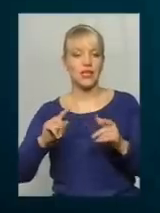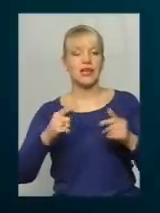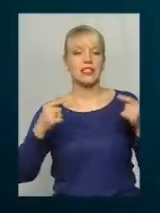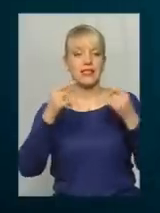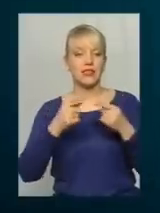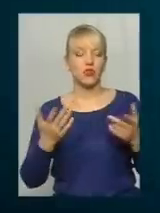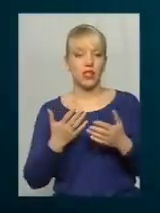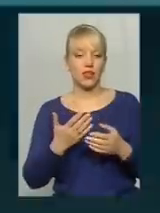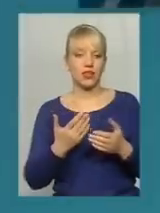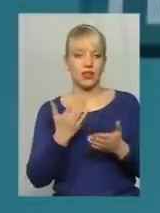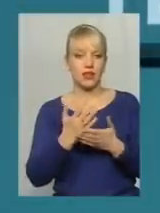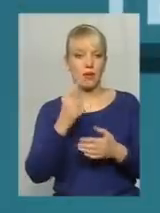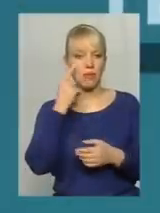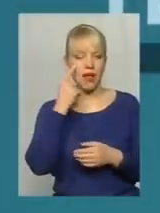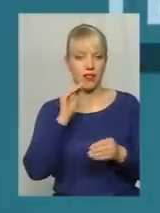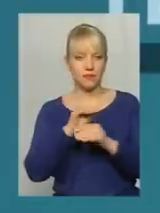складається бальна шкала.